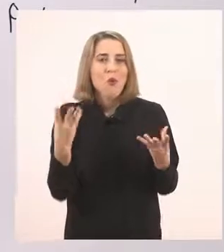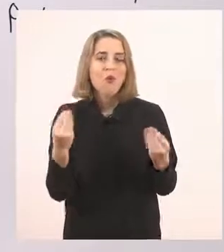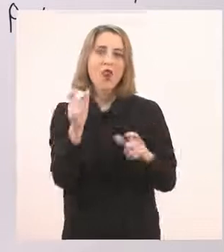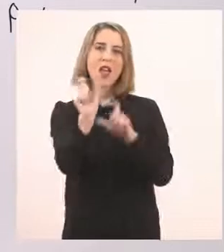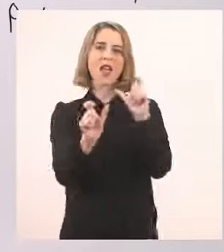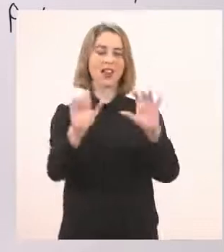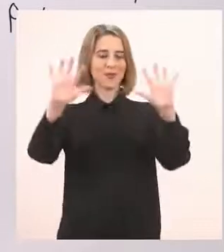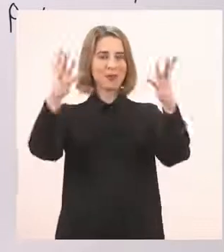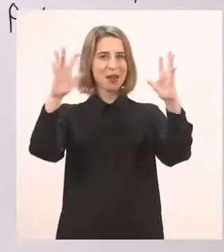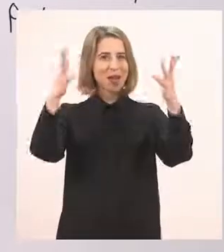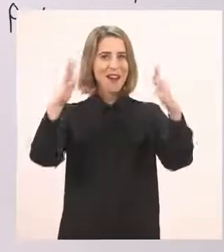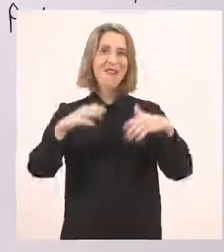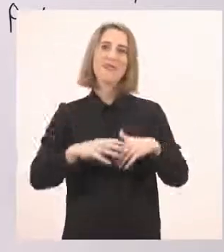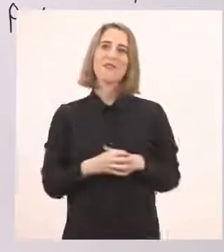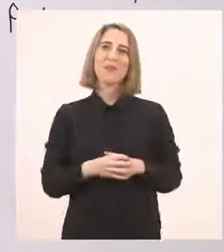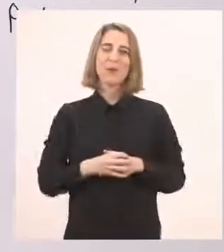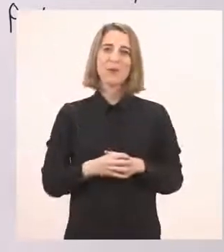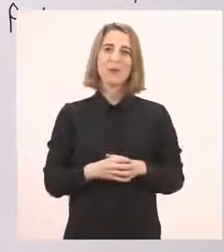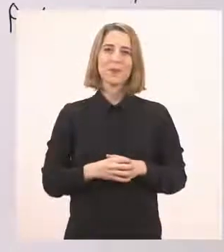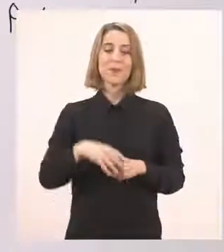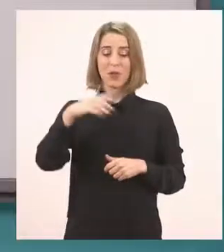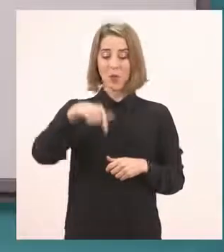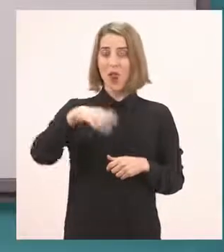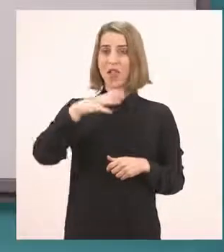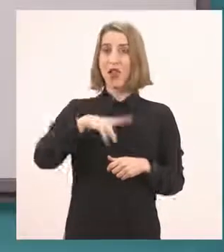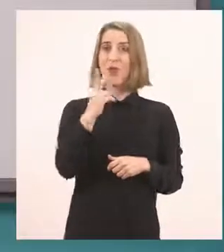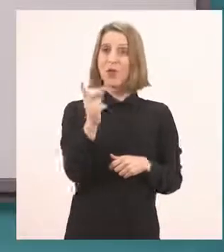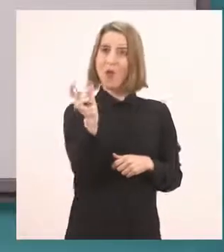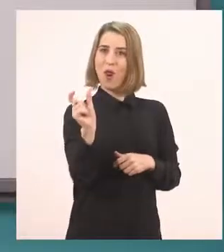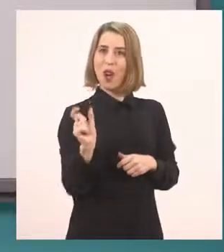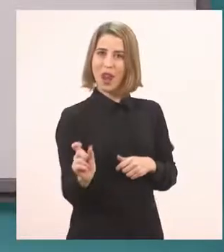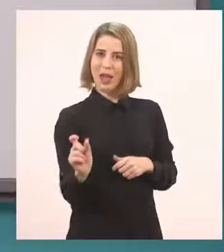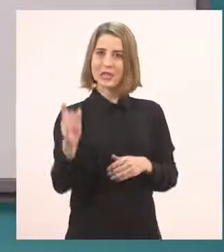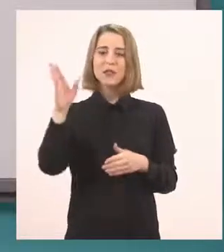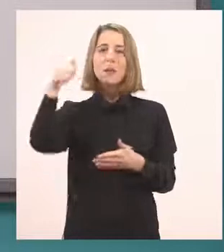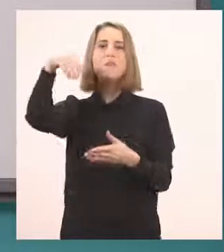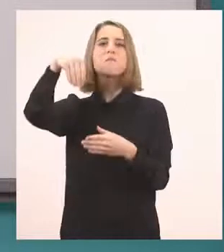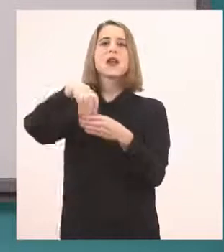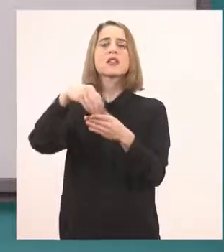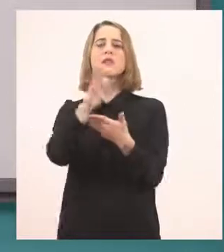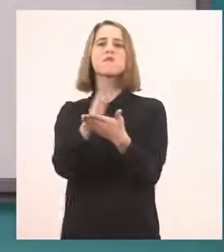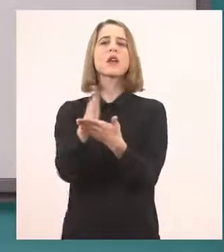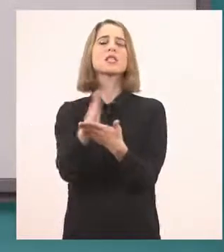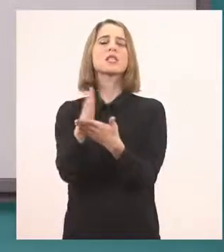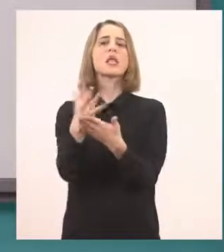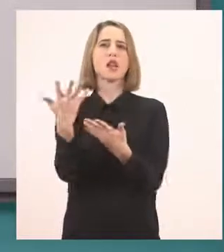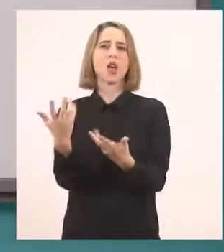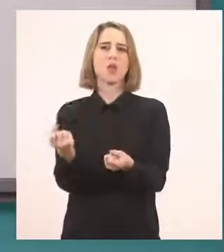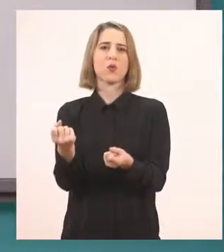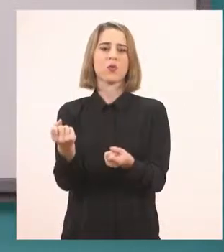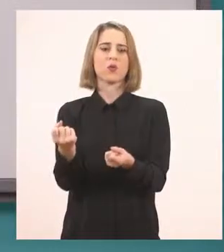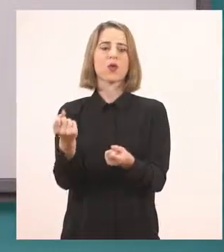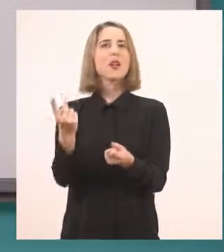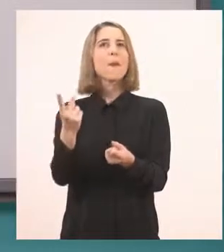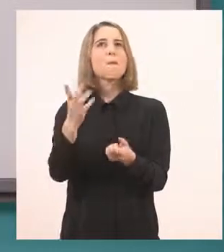Το κυκλώνουμε και εδώ. Και τώρα θέλω δύο λεξούλες που να τις έχουν στη μέση, να μην ξεκινάνε. Ένα νόστιμο